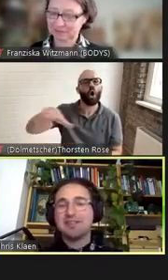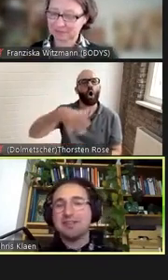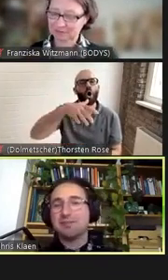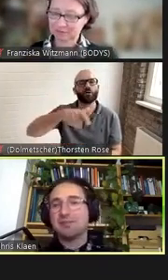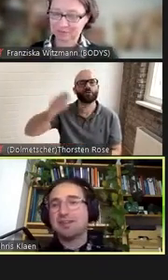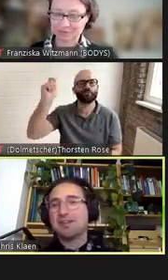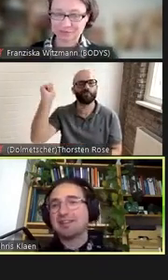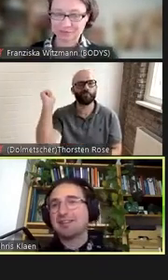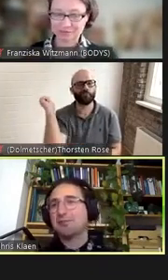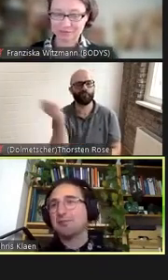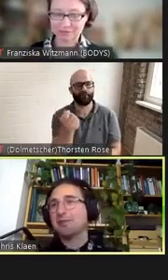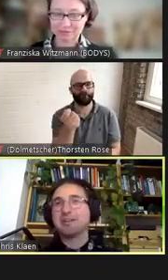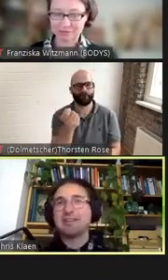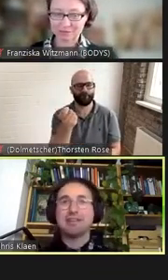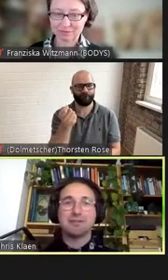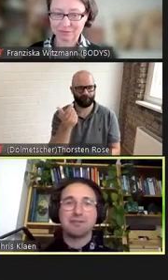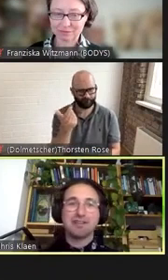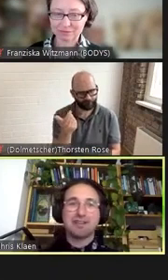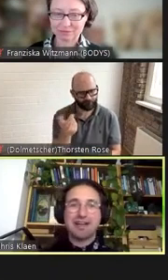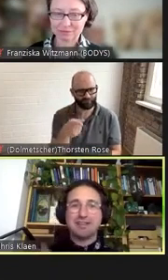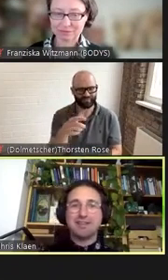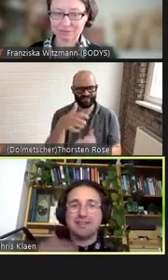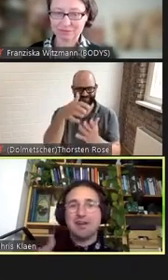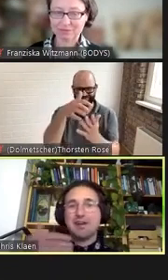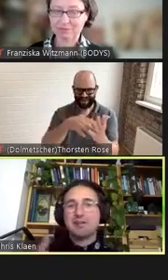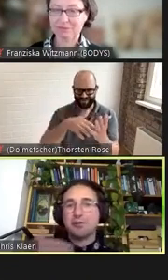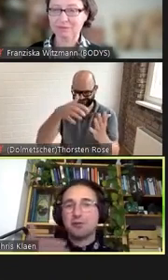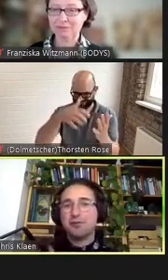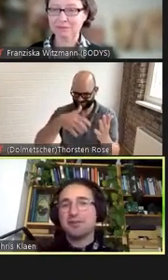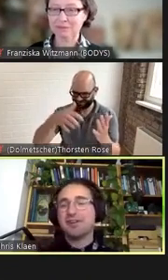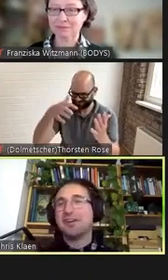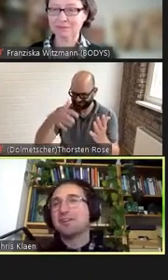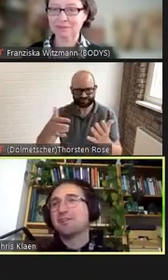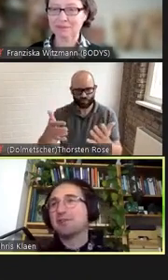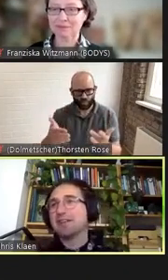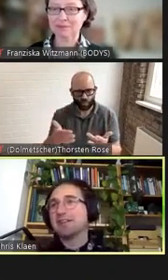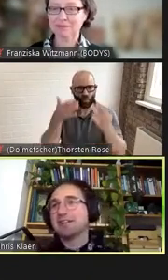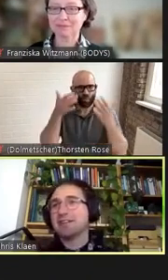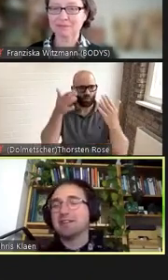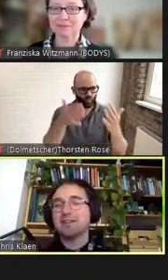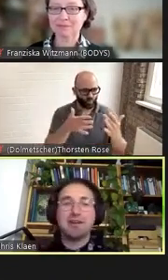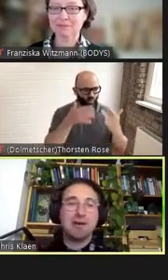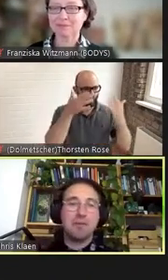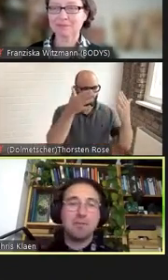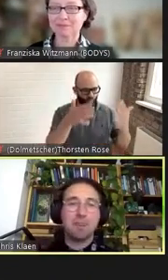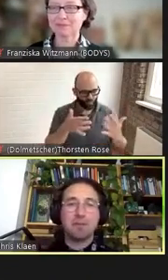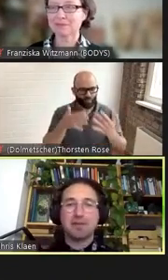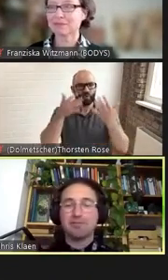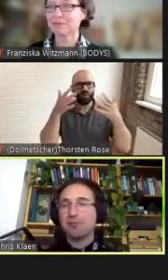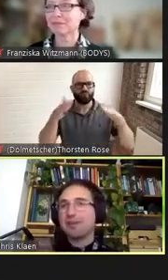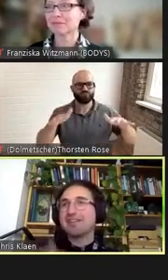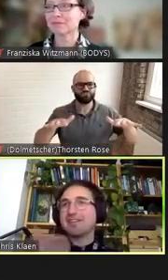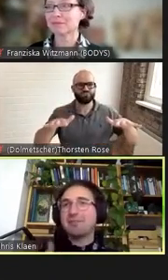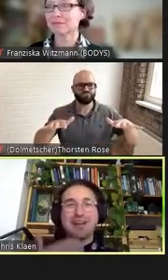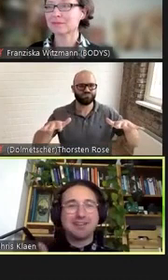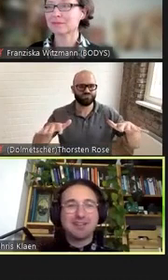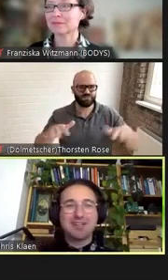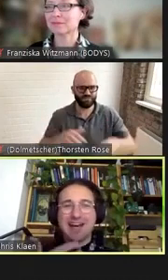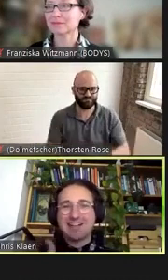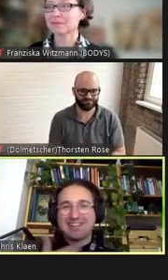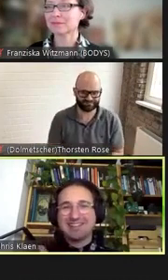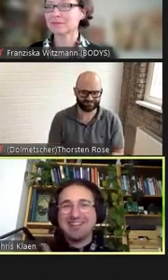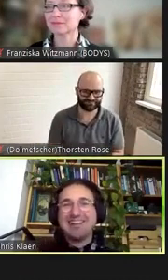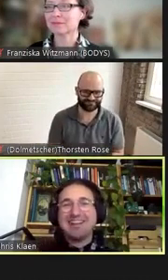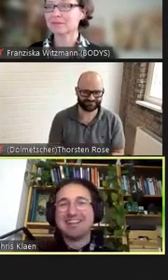mit dem Text zu vibrieren und ihre eigenen Töne zu generieren und ich fühle mich jetzt selbst